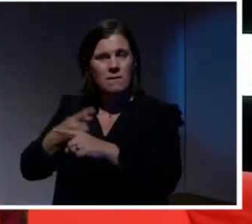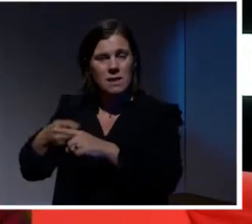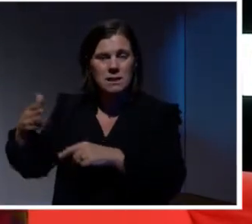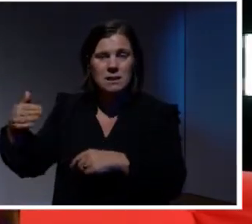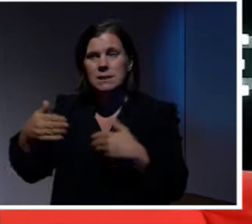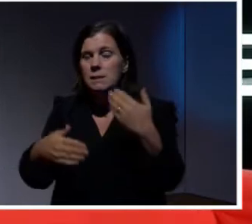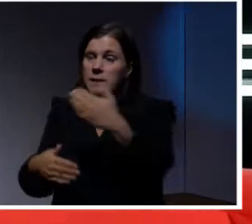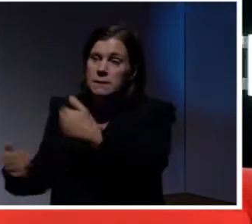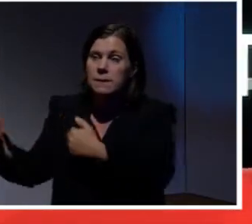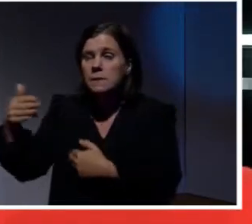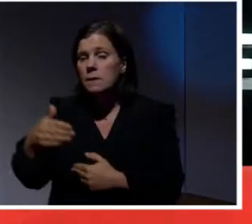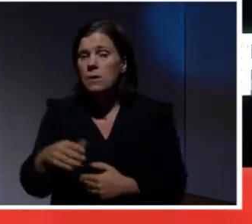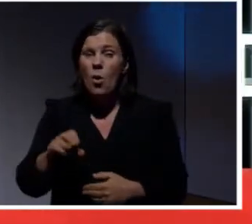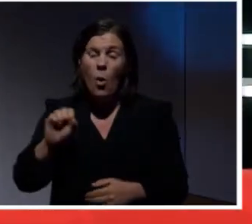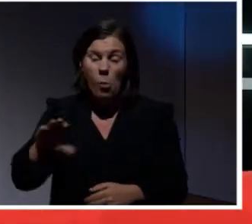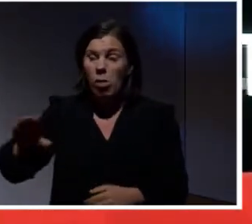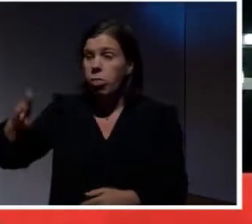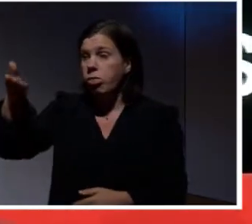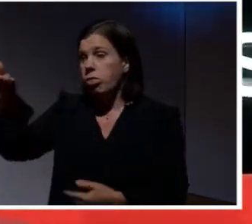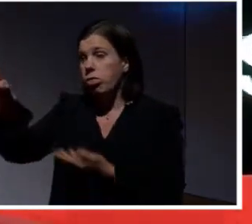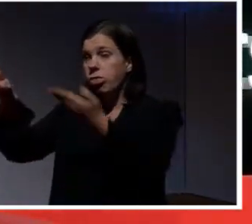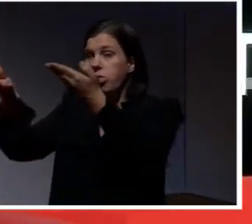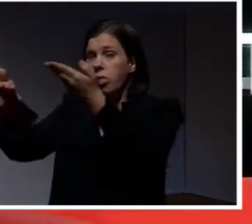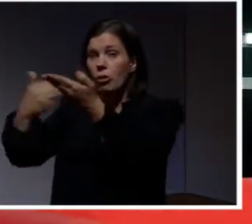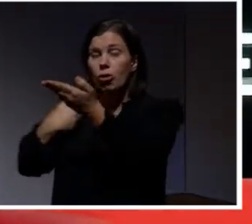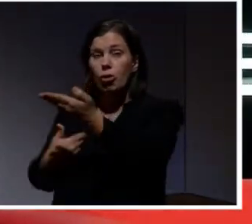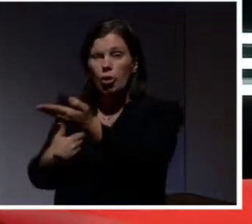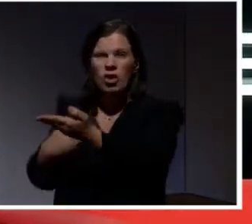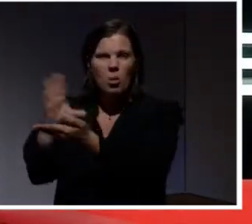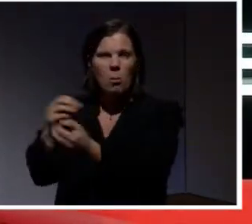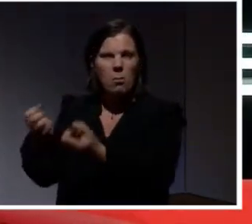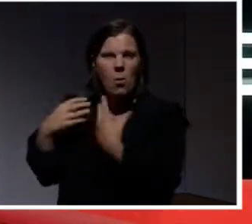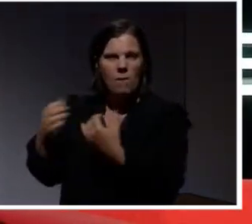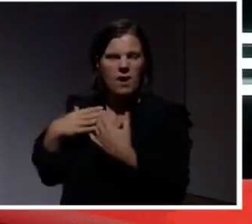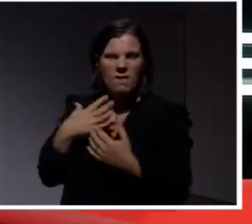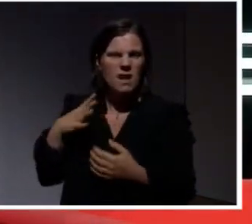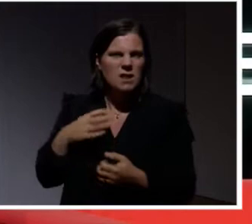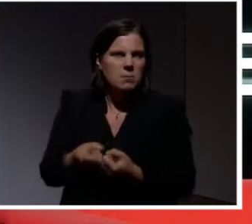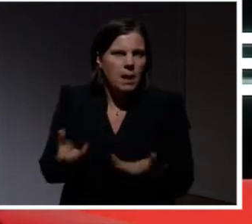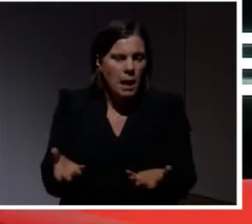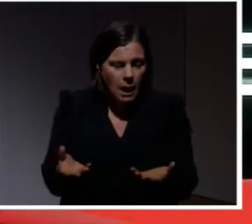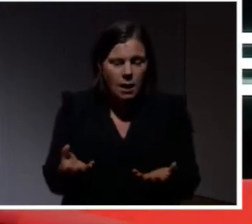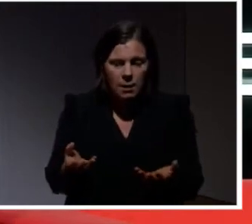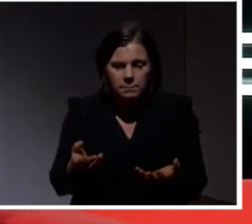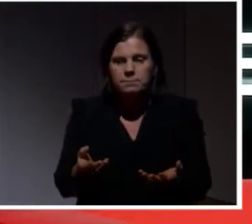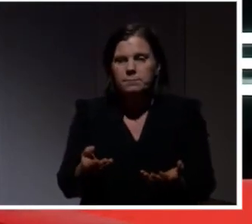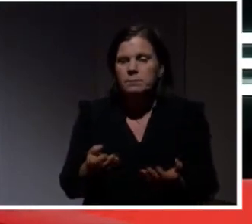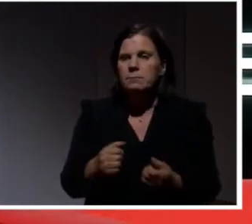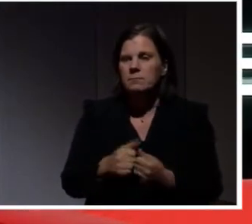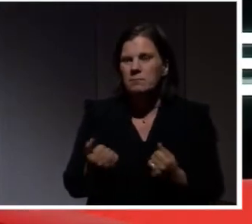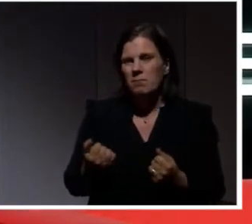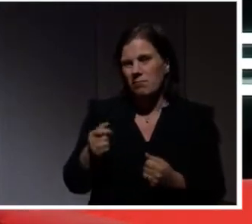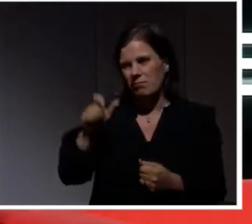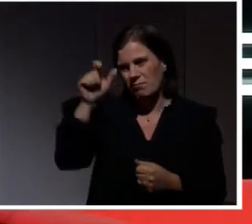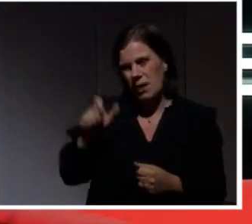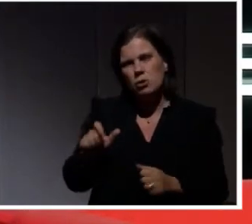det är klart att de här fiskarna, om de började flyta upp och ner, så skulle det kanske påverka spelintresset en smula. Och då var det ju han som skötte